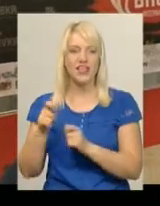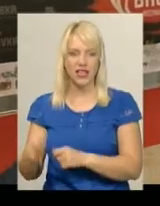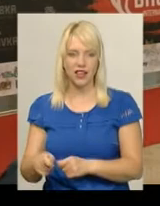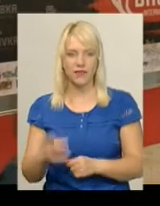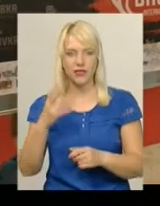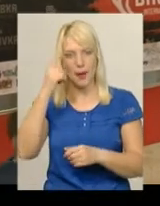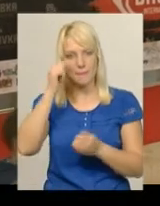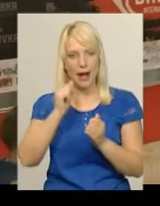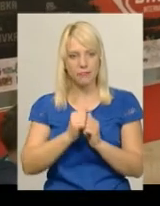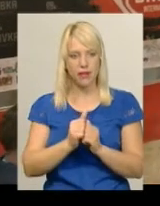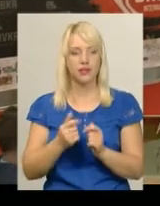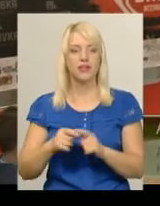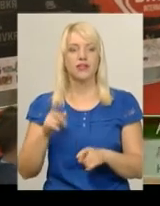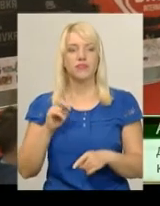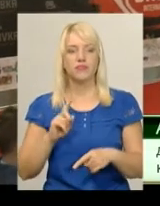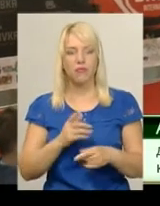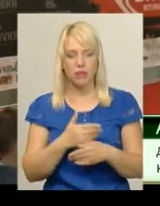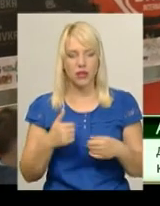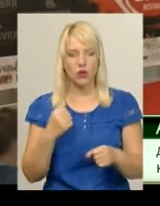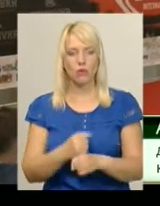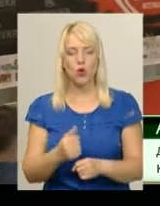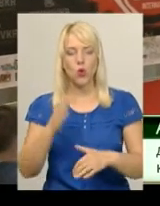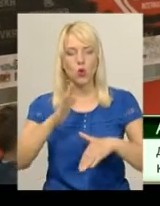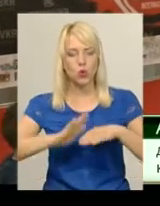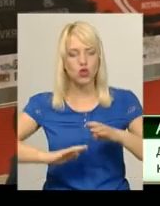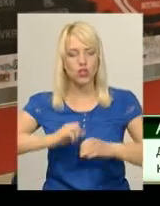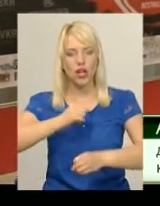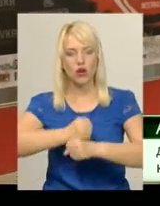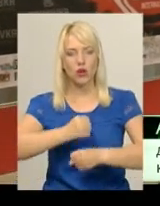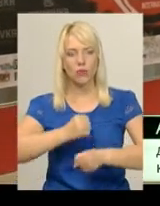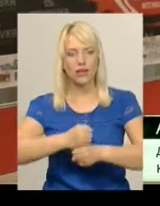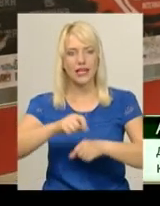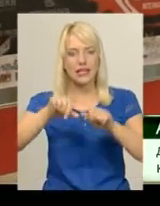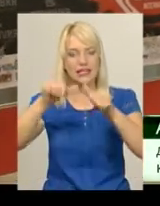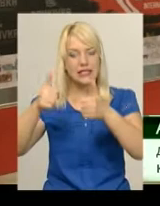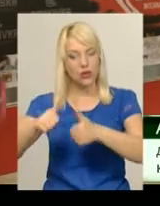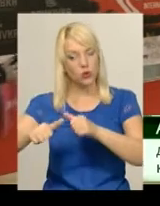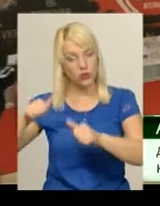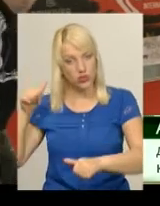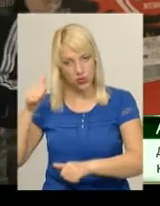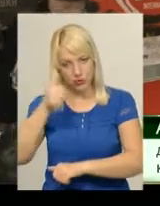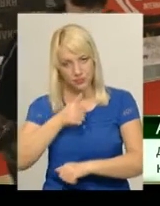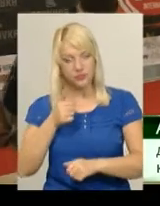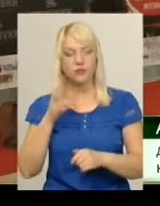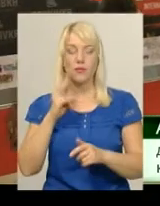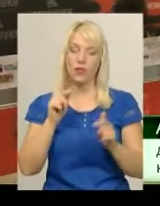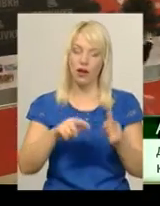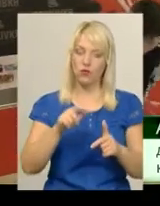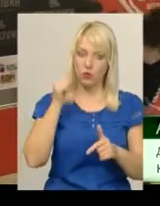Ми минулого року робили ручної роботи такі статуєтки, а цього року подумали креативно підійти. Ми